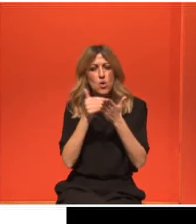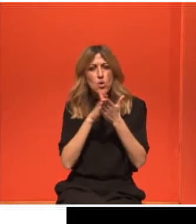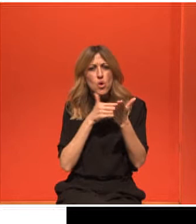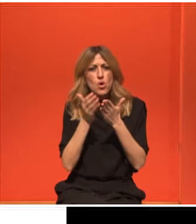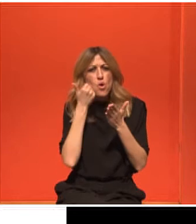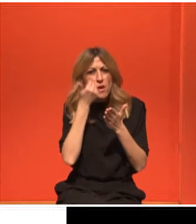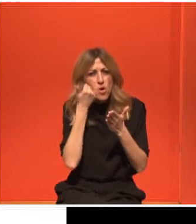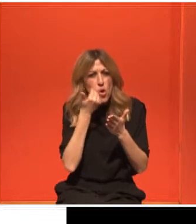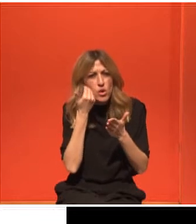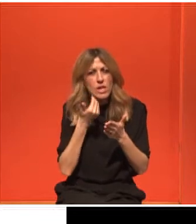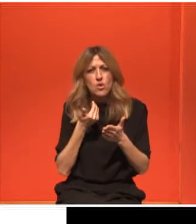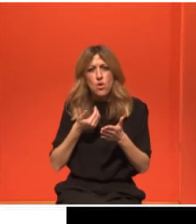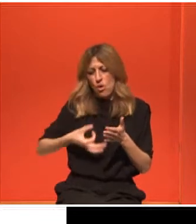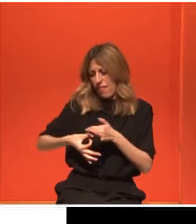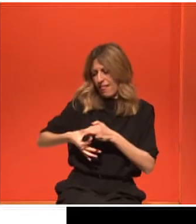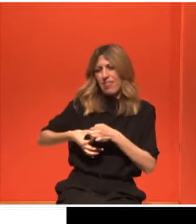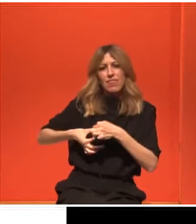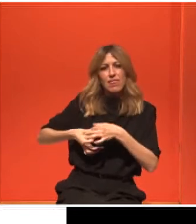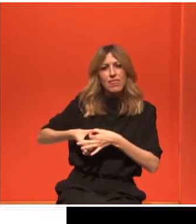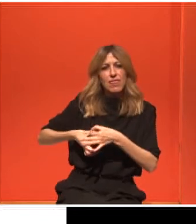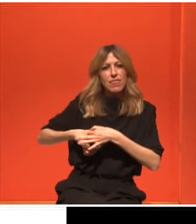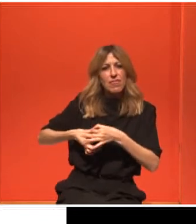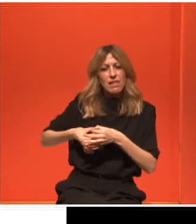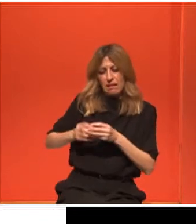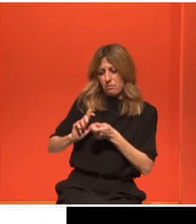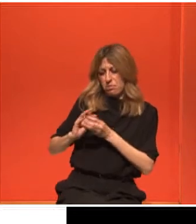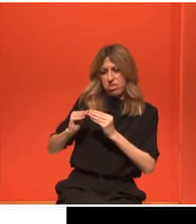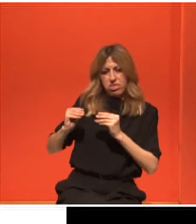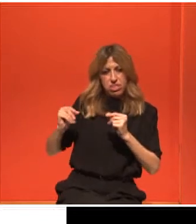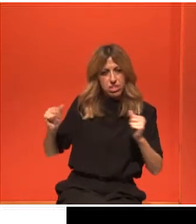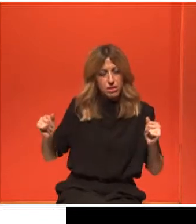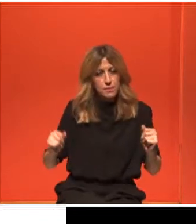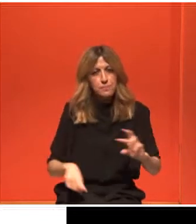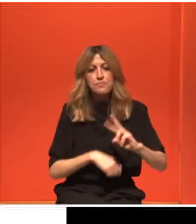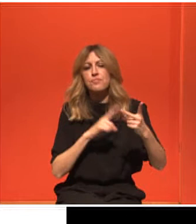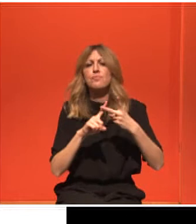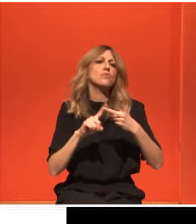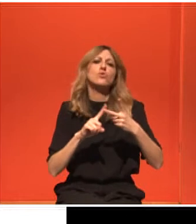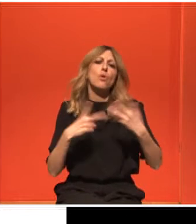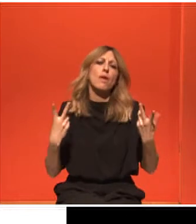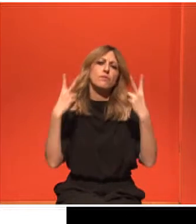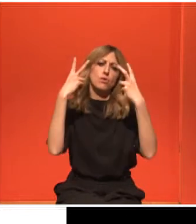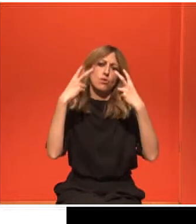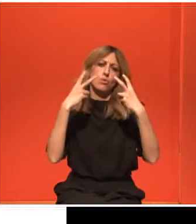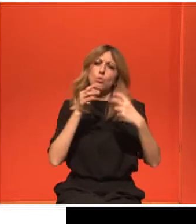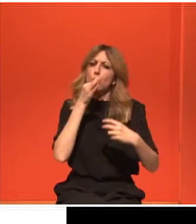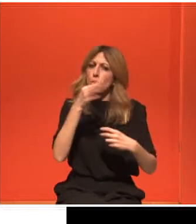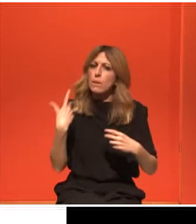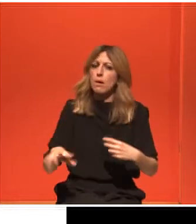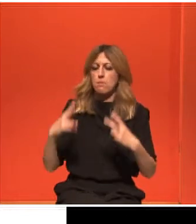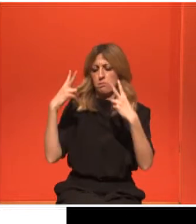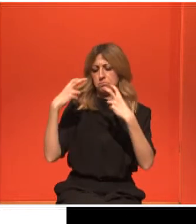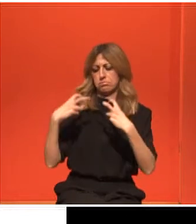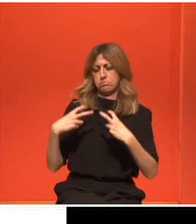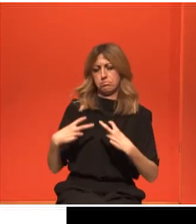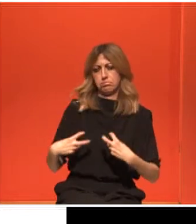όλα αυτά που ξέρετε. Κλινική εξέταση δεν χρειάζεται να σας πω τι σημαίνει. Σημαίνει εξέταση από γιατρό, συστηματική, απεικονιστικές